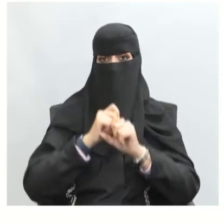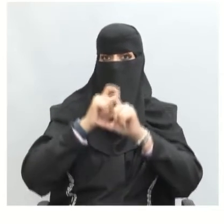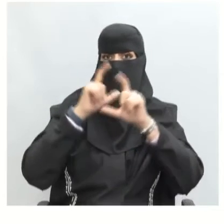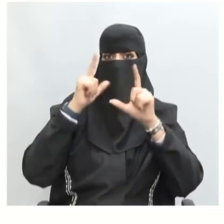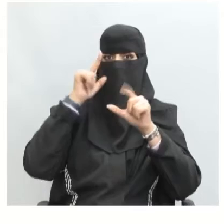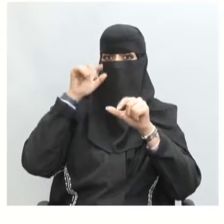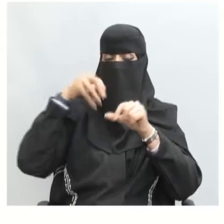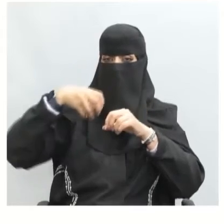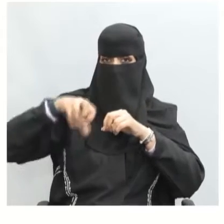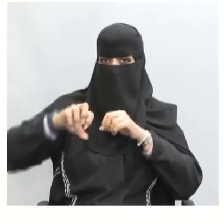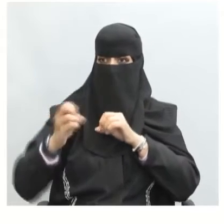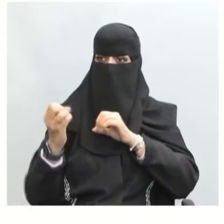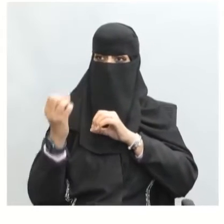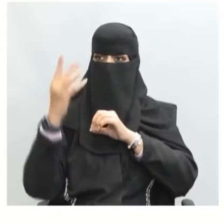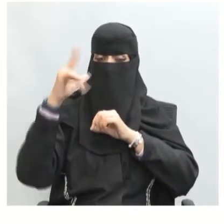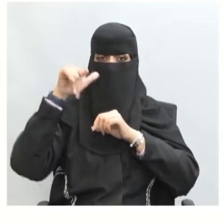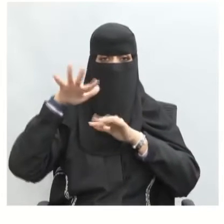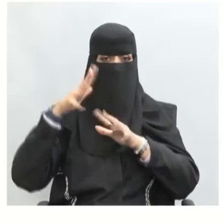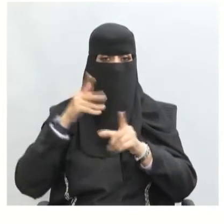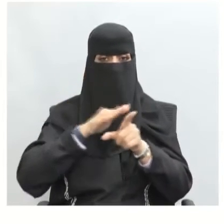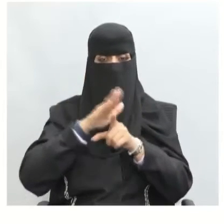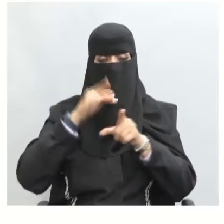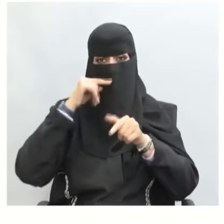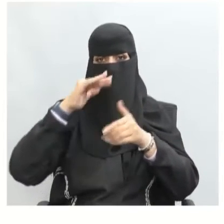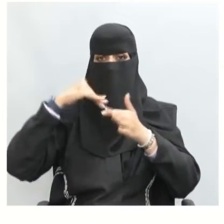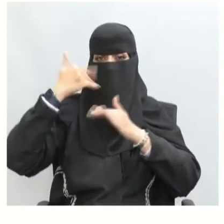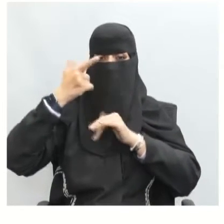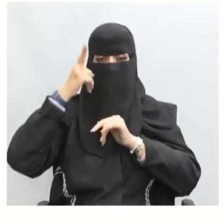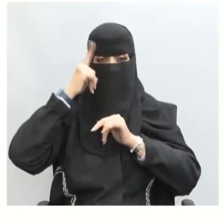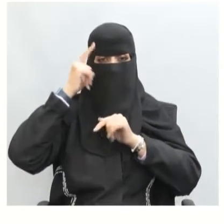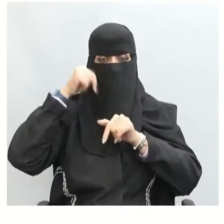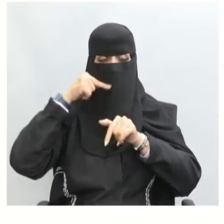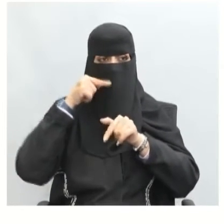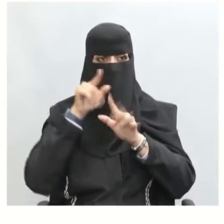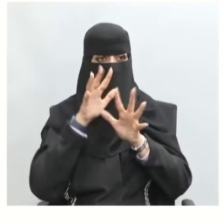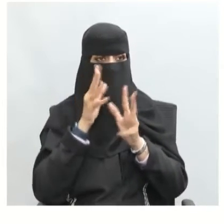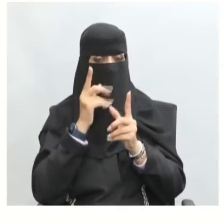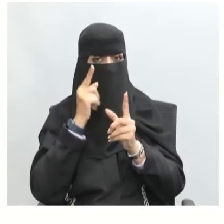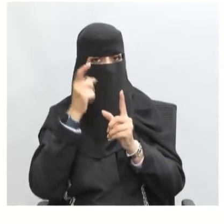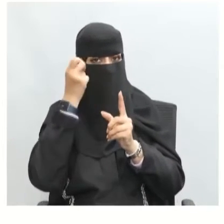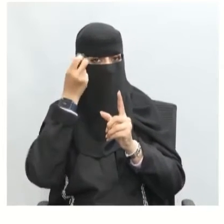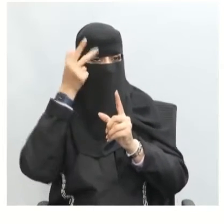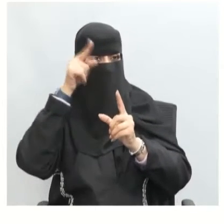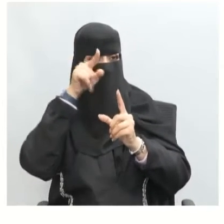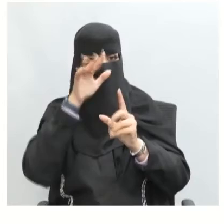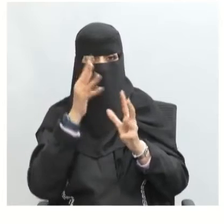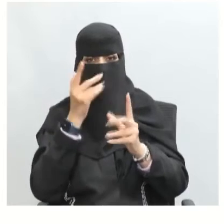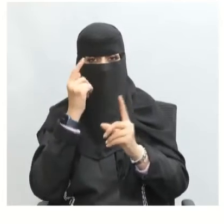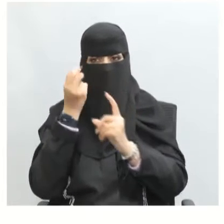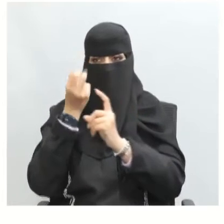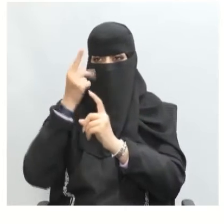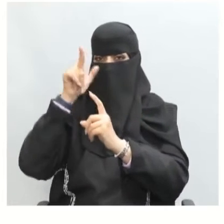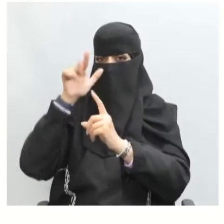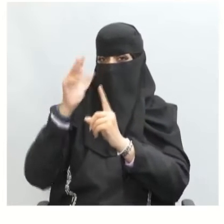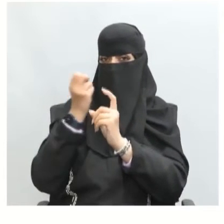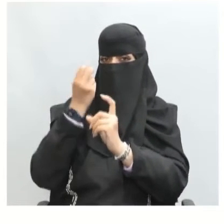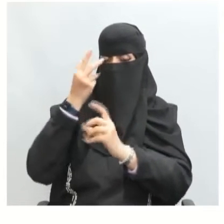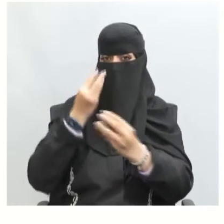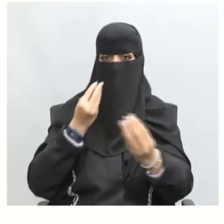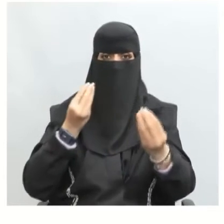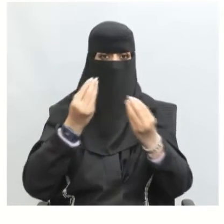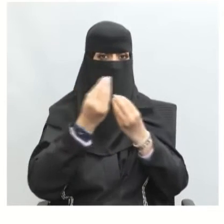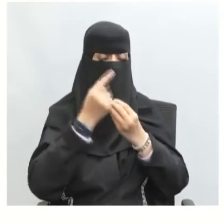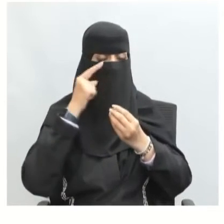لنا الجانب المشرق للوطن عندما يفهم به وجهات النظر المختلفة وأيضا تبادل